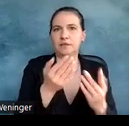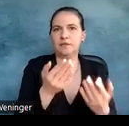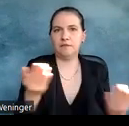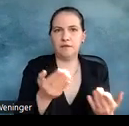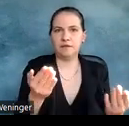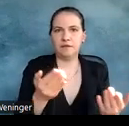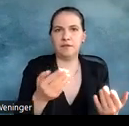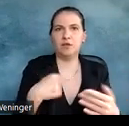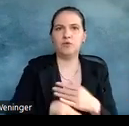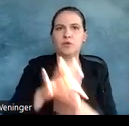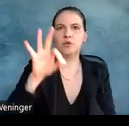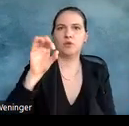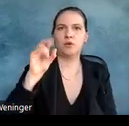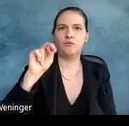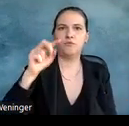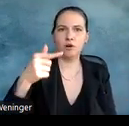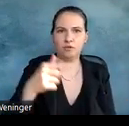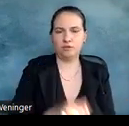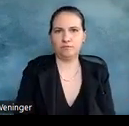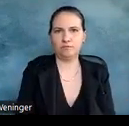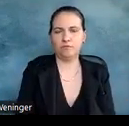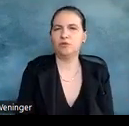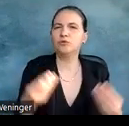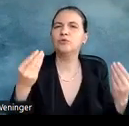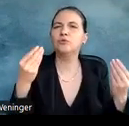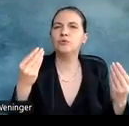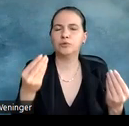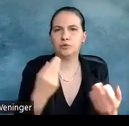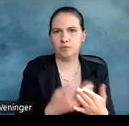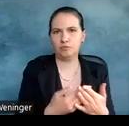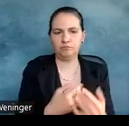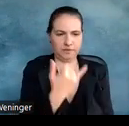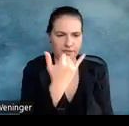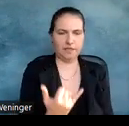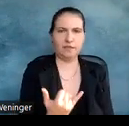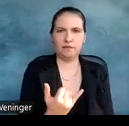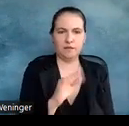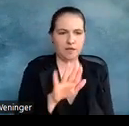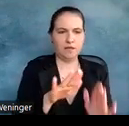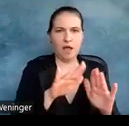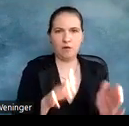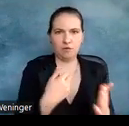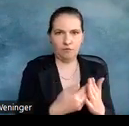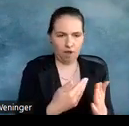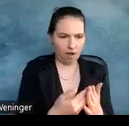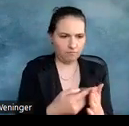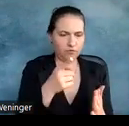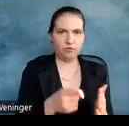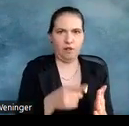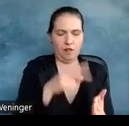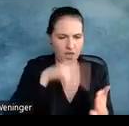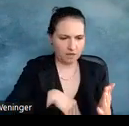Font vereinfachen. So klassische Beispiele, ein Kind hat Schwierigkeiten, seine Hausaufgaben zu lesen und zu verstehen.